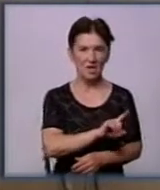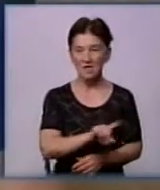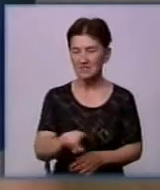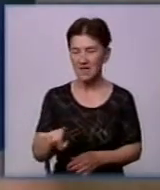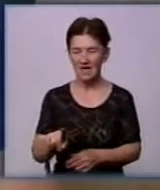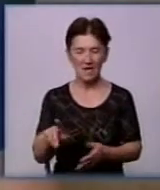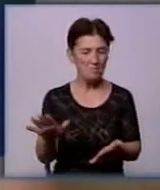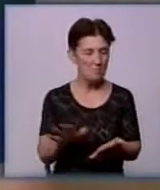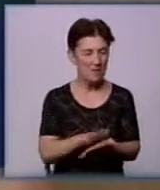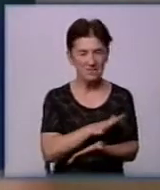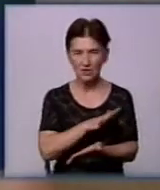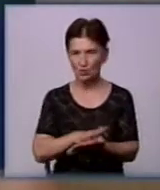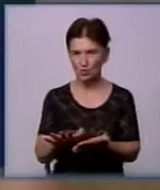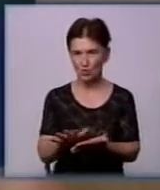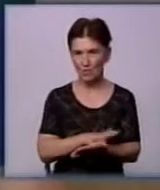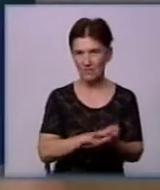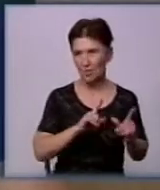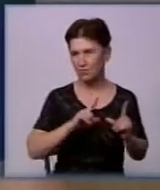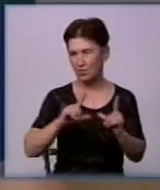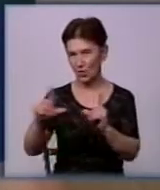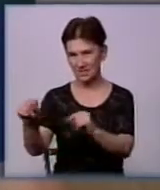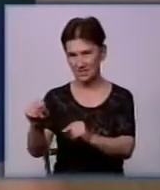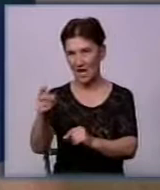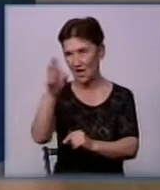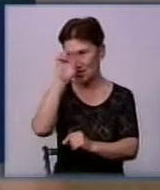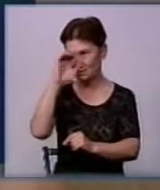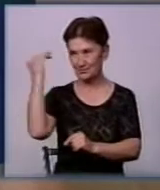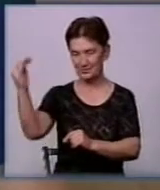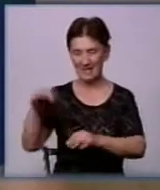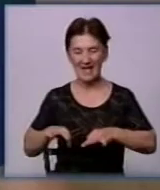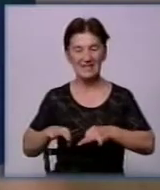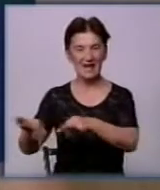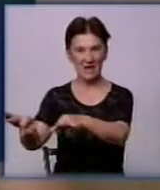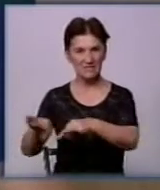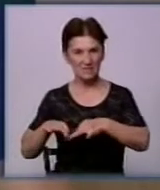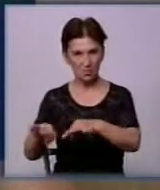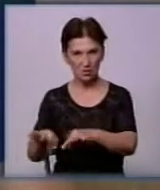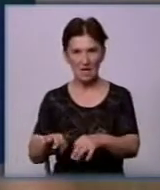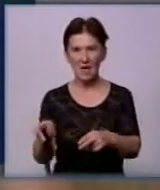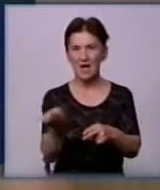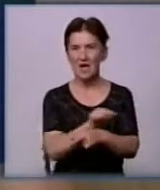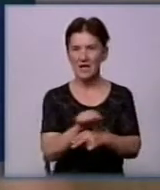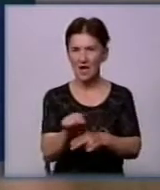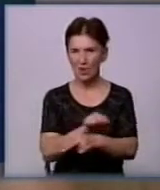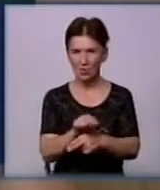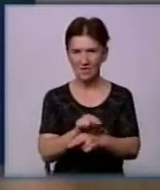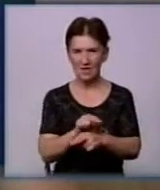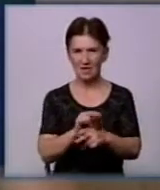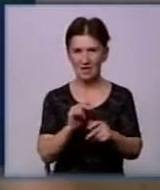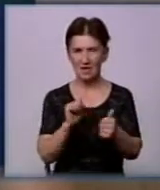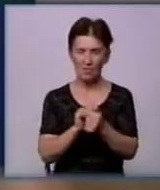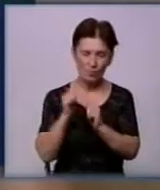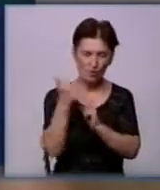проїзд усіма видами комунального транспорту. Потім позачергове обслуговування в лікувально-профілактичних закладах, які